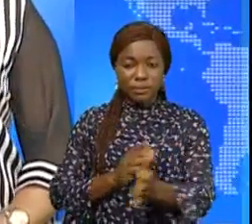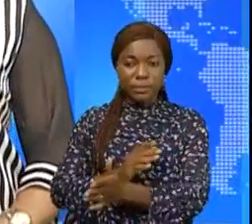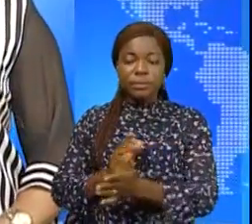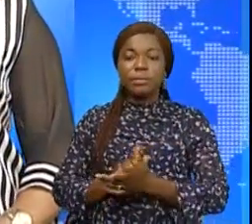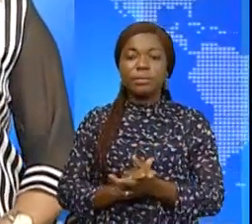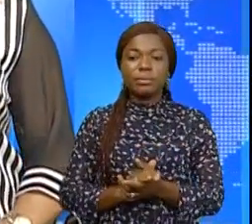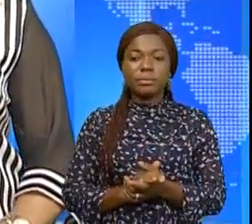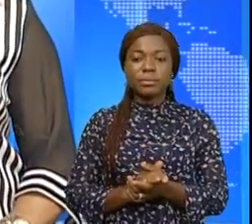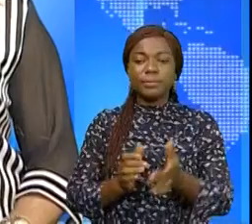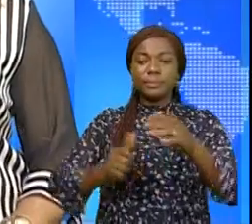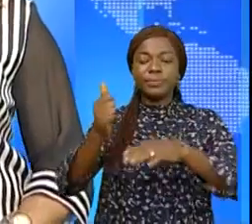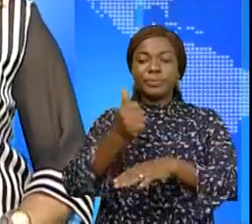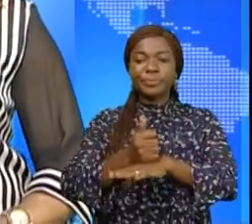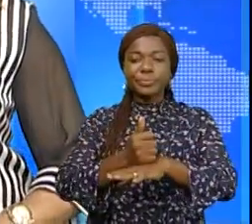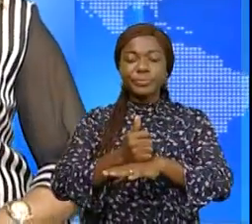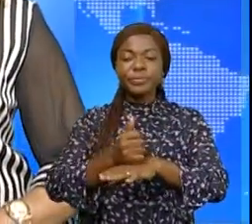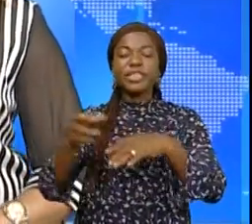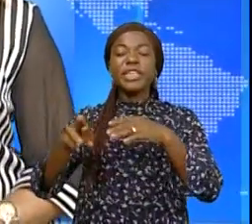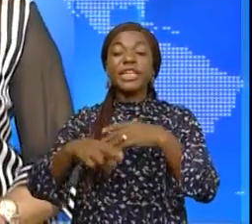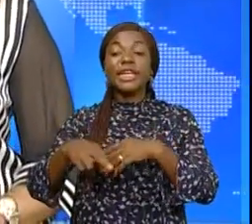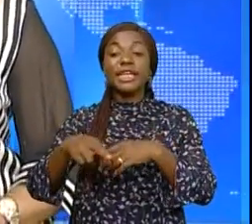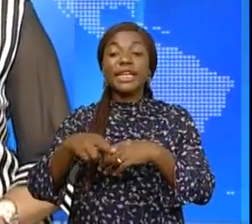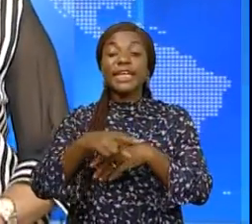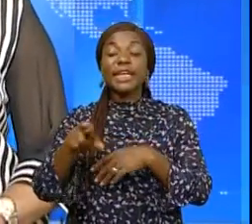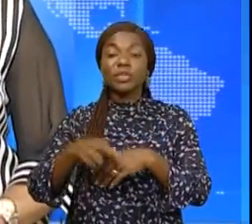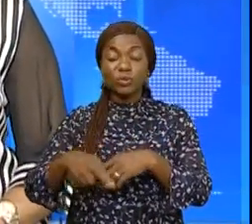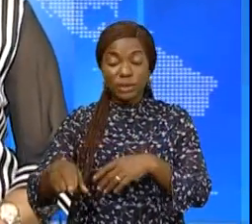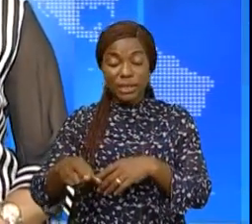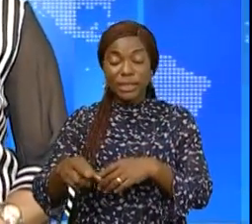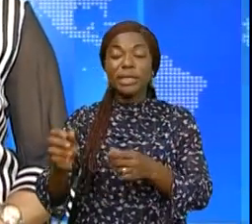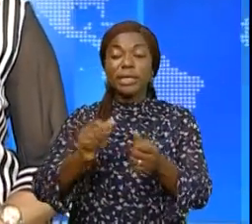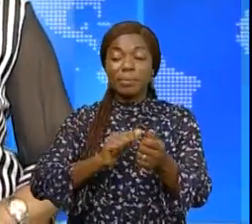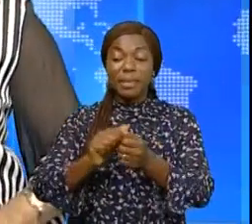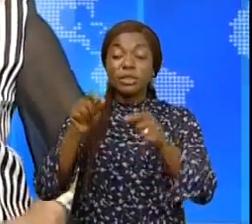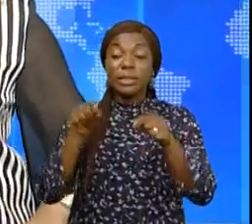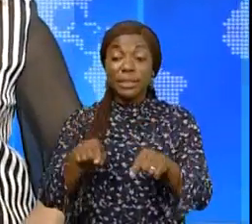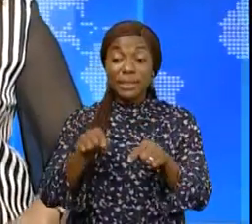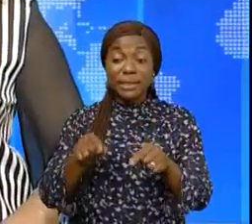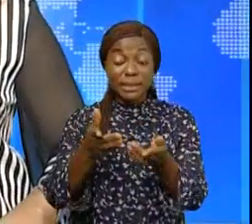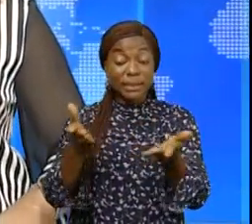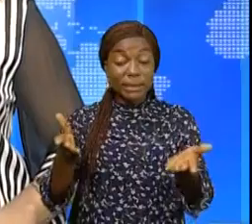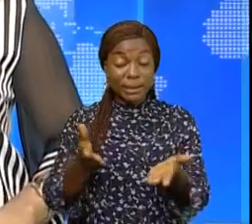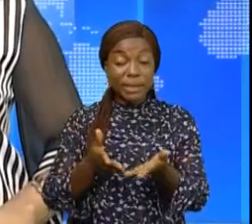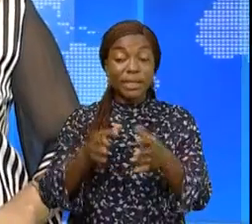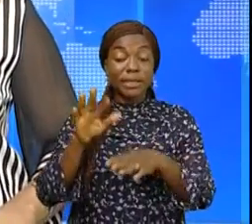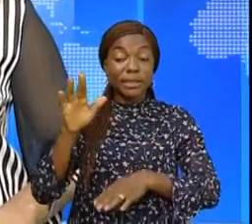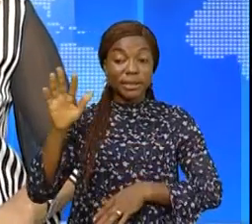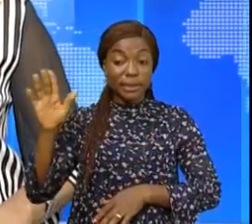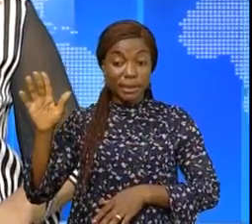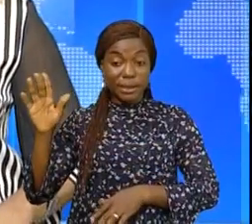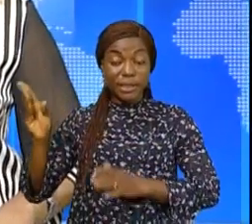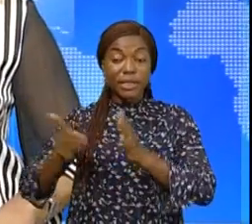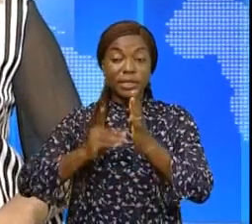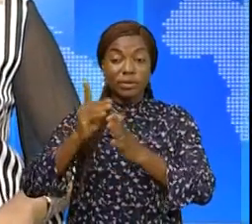Un atelier régional conjoint se tient ici à Kinshasa sur le développement durable des ressources